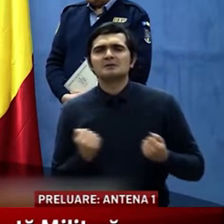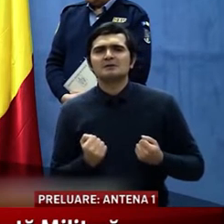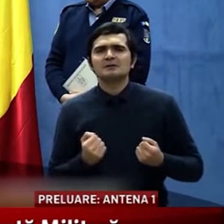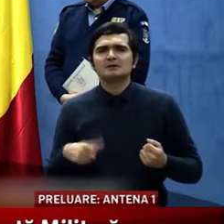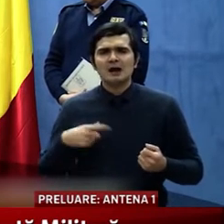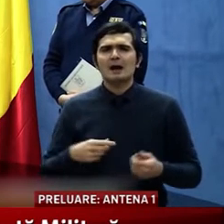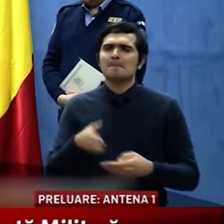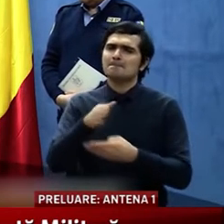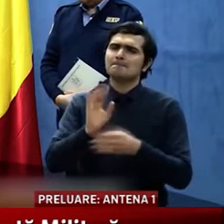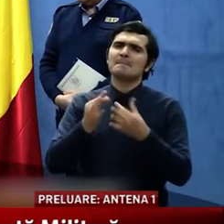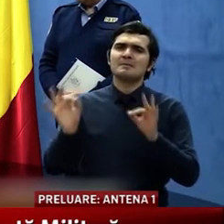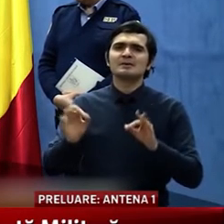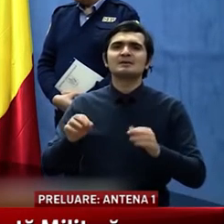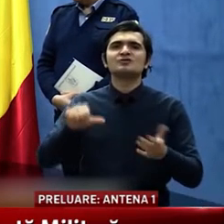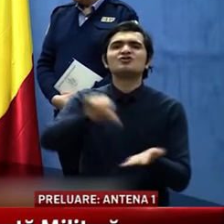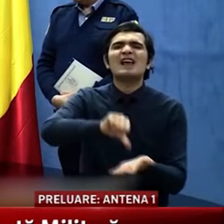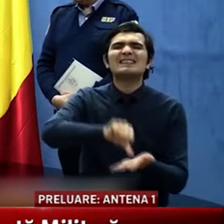în centrele comerciale,